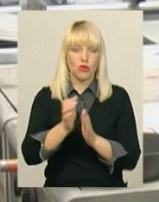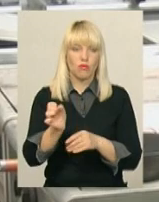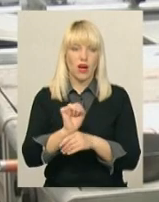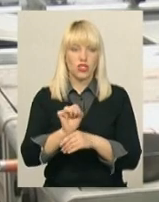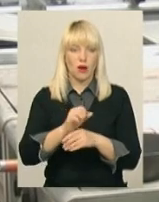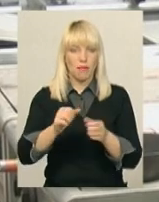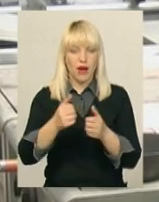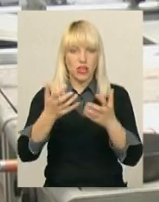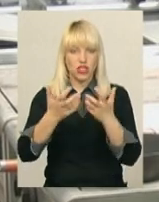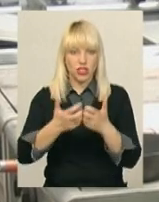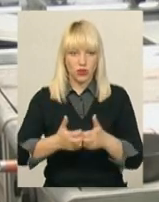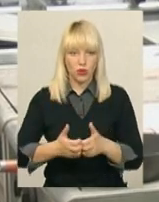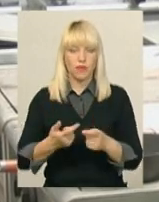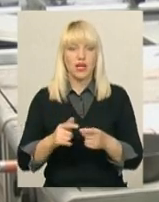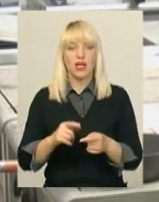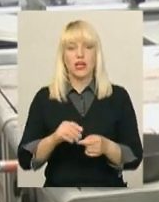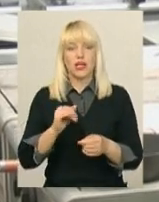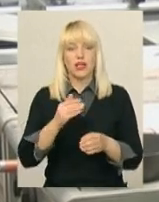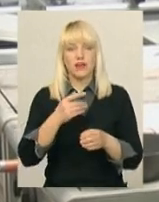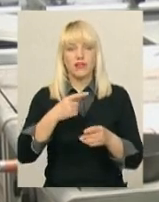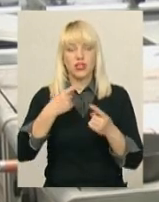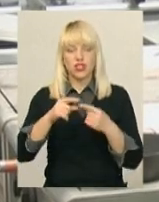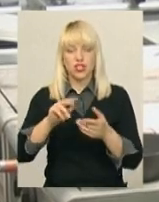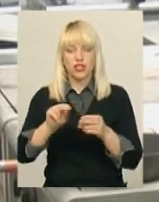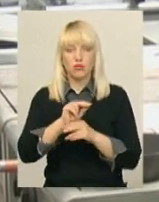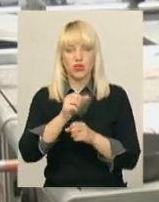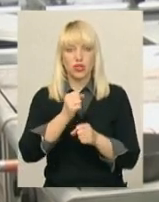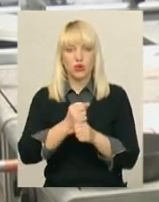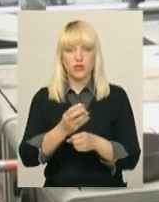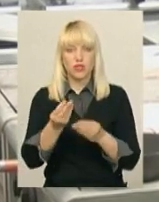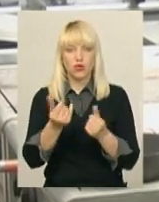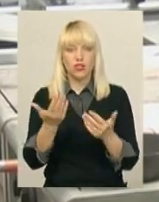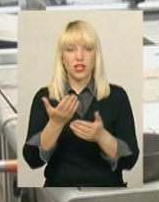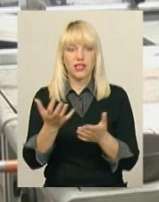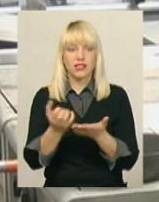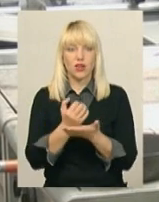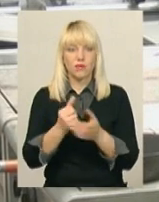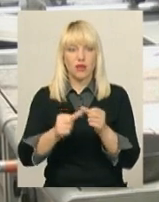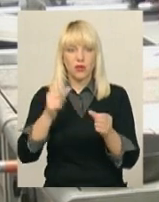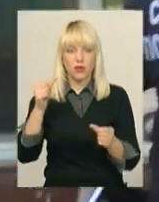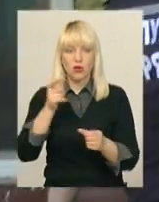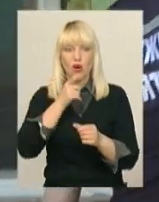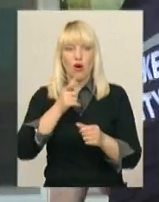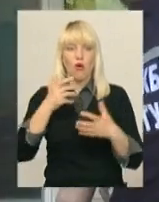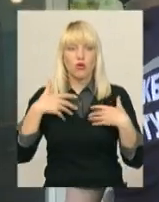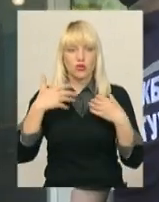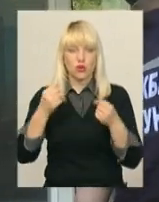виділено 140 тисяч гривень. Решта ремонтів ми робимо за кошти, які ми заробили за минулий оздоровчий період.